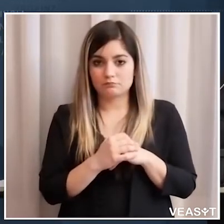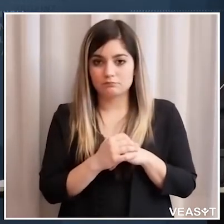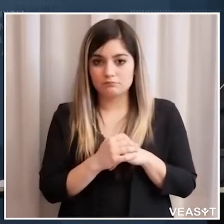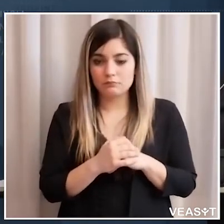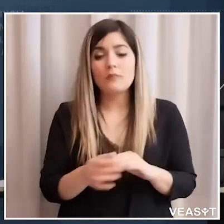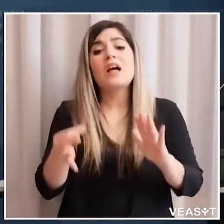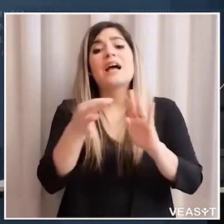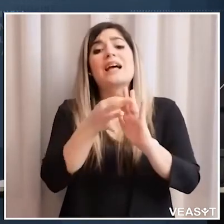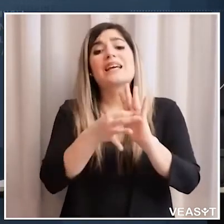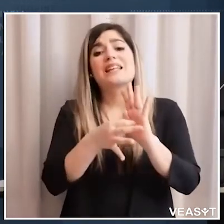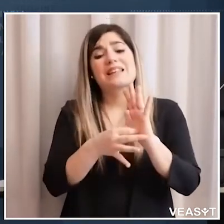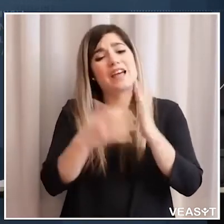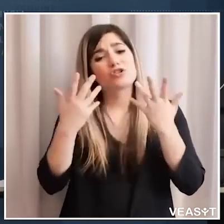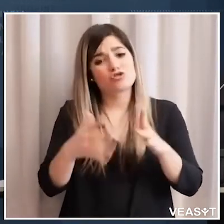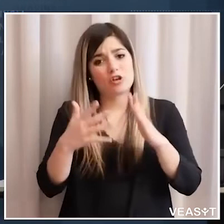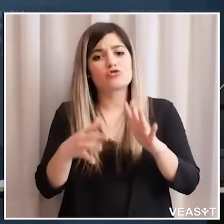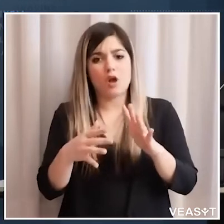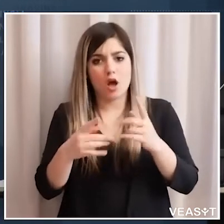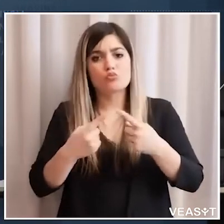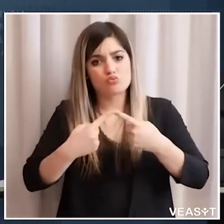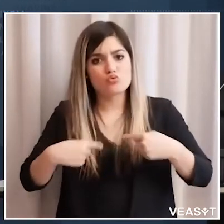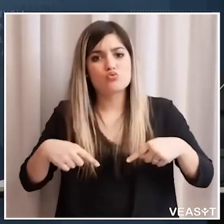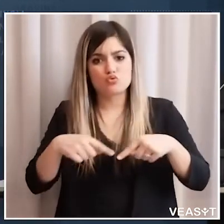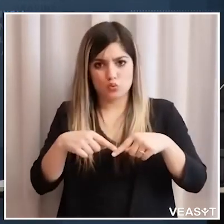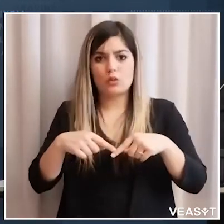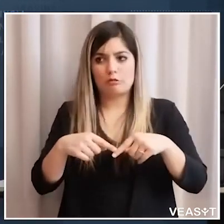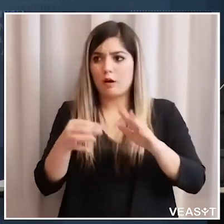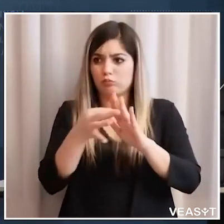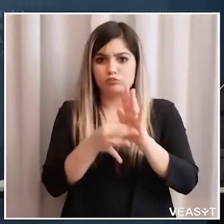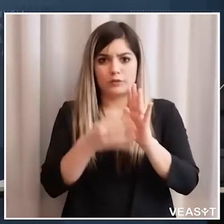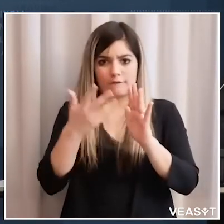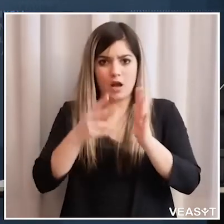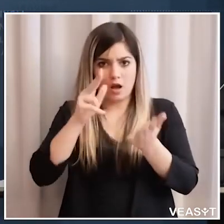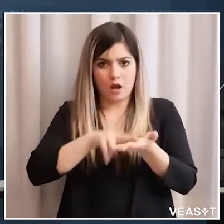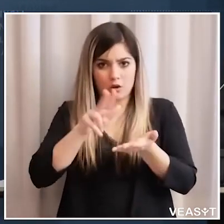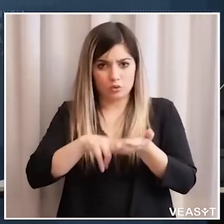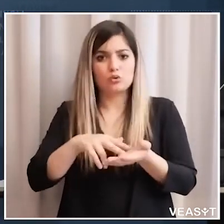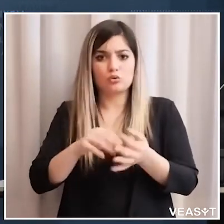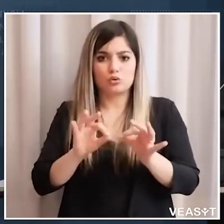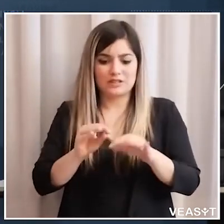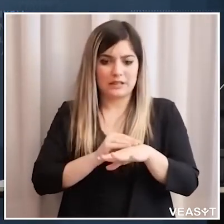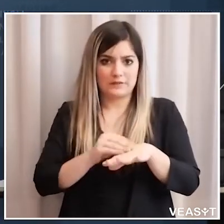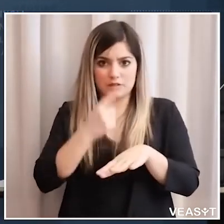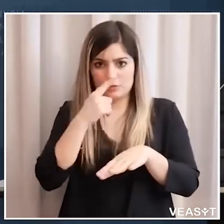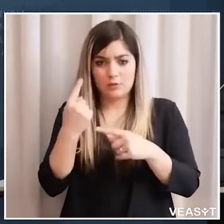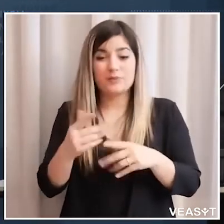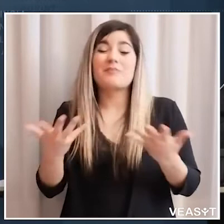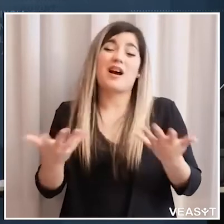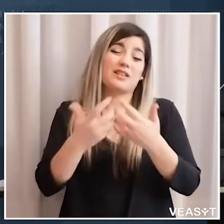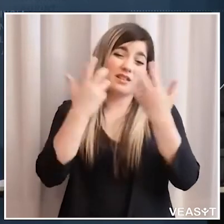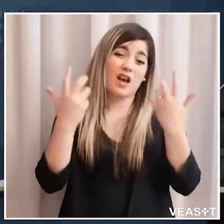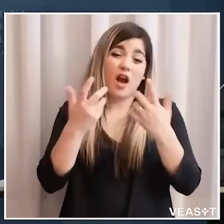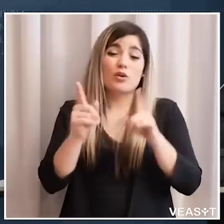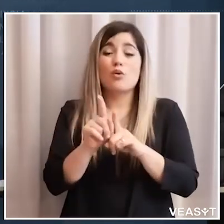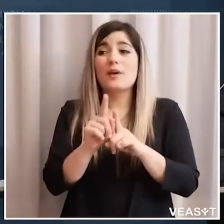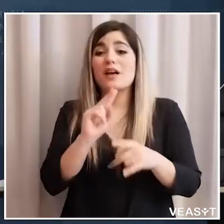stabiliti sono già stati stabiliti dalla giunta dobbiamo solo confrontarci sugli ultimi due dettagli sui criteri appunto di emissione a questo servizio è chiaro che